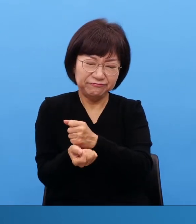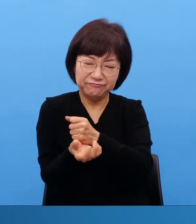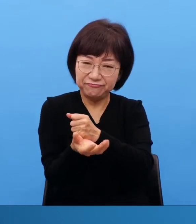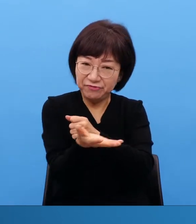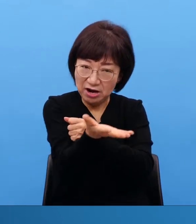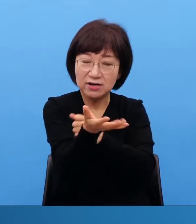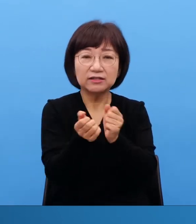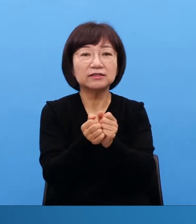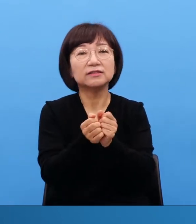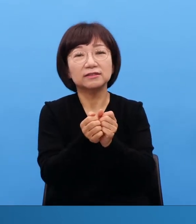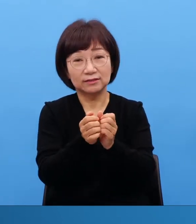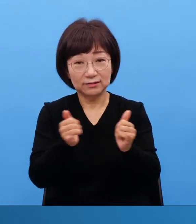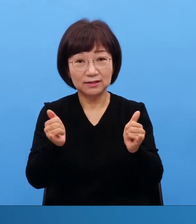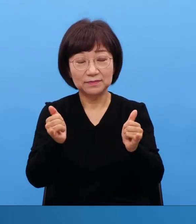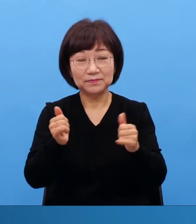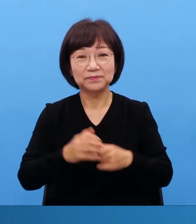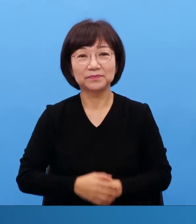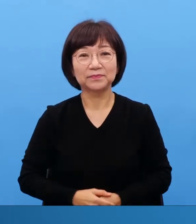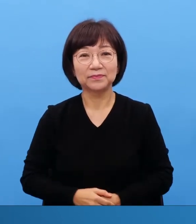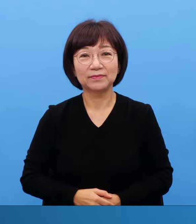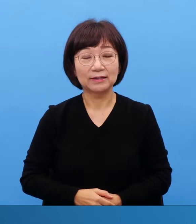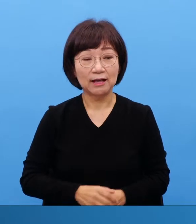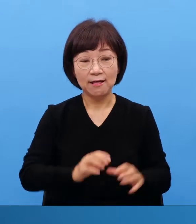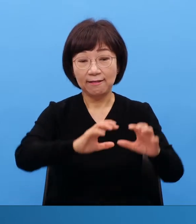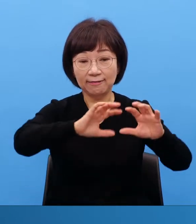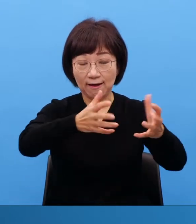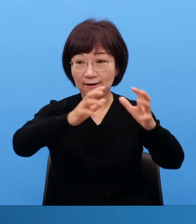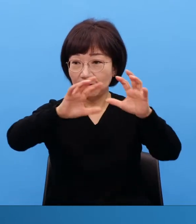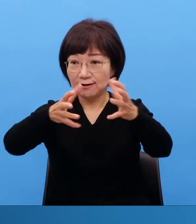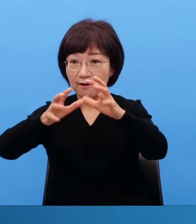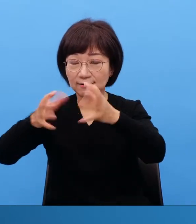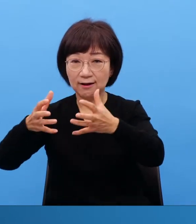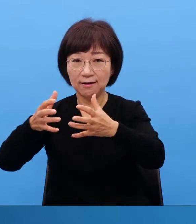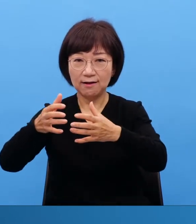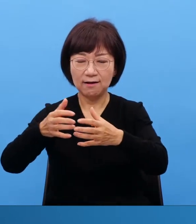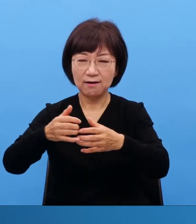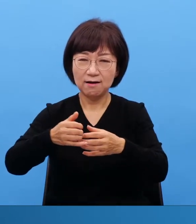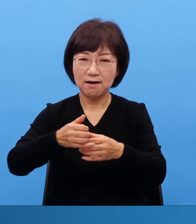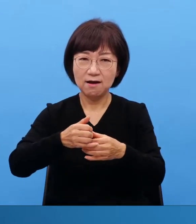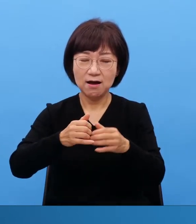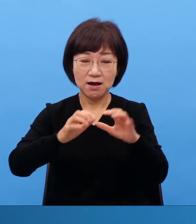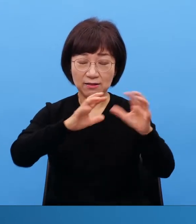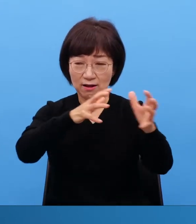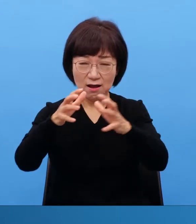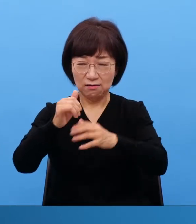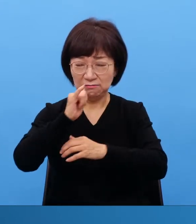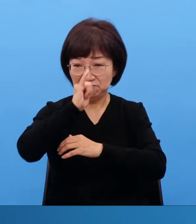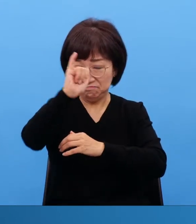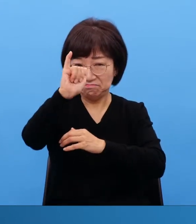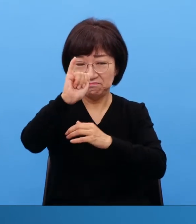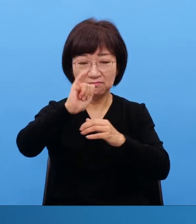각 나라의 영웅들보다 다윗보다 모세보다 더 영향을 준 인물이